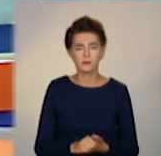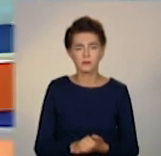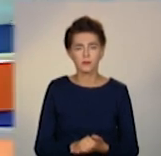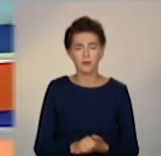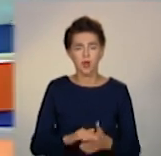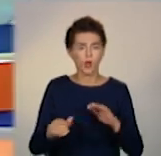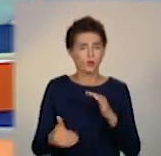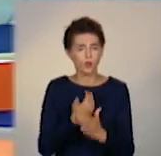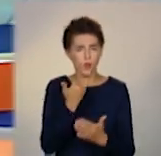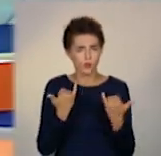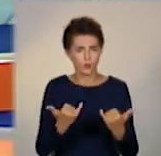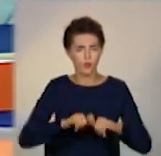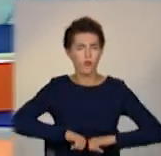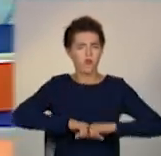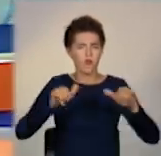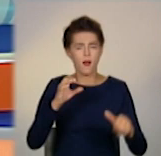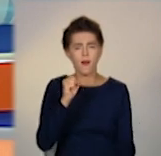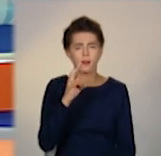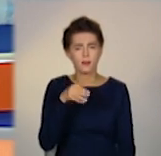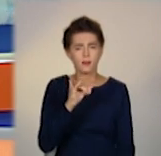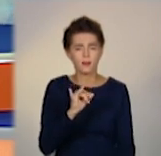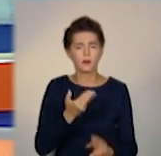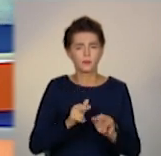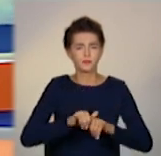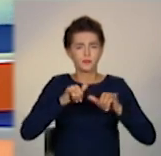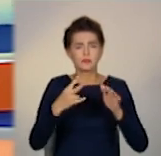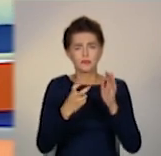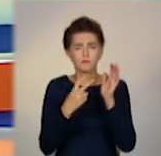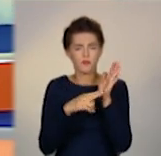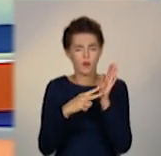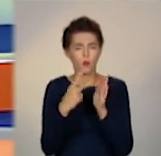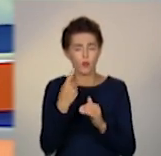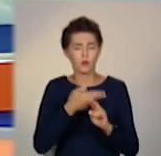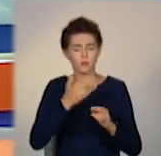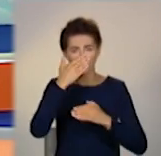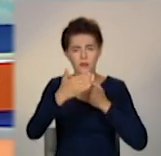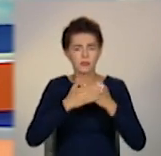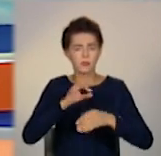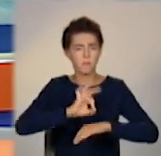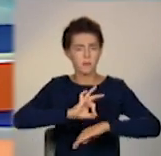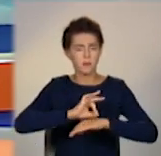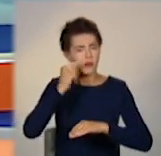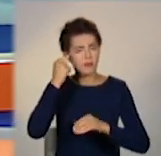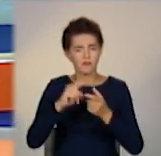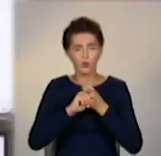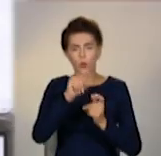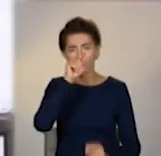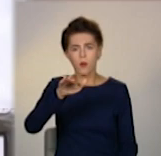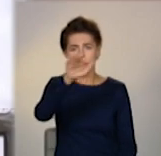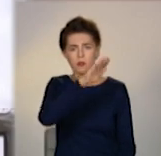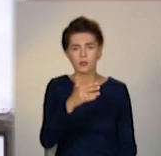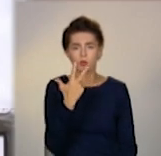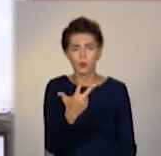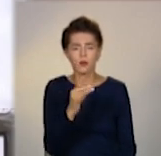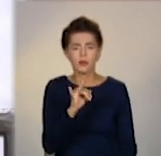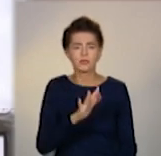Знову антирекорд. Україні за добу 921 випадок коронавірусу на Луганщині заразилися троє. Двоє